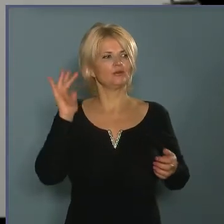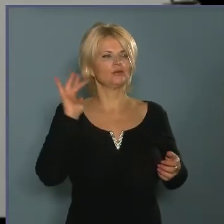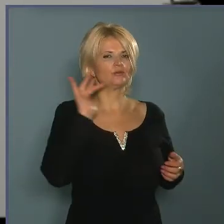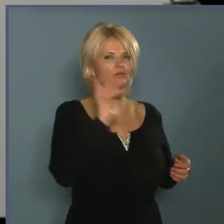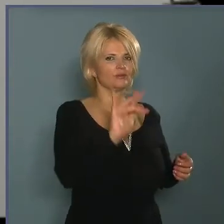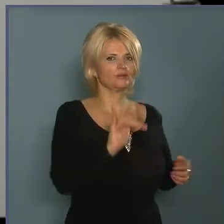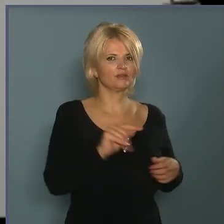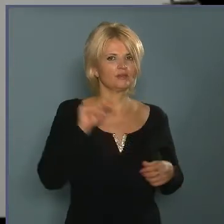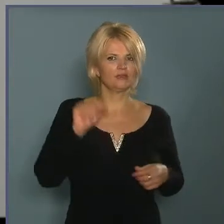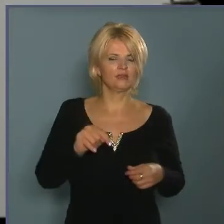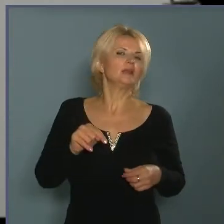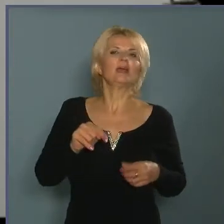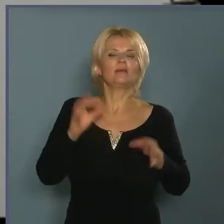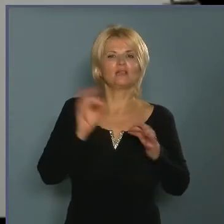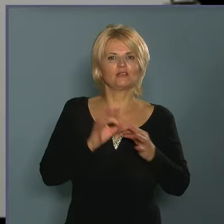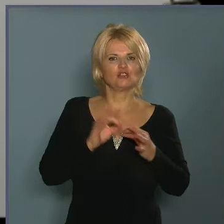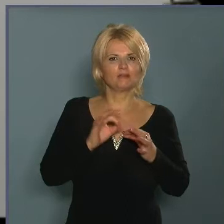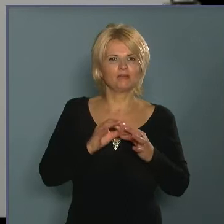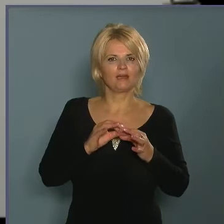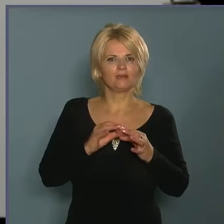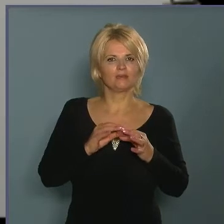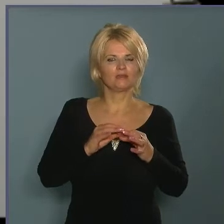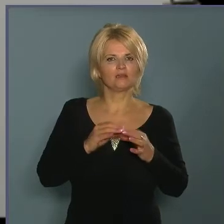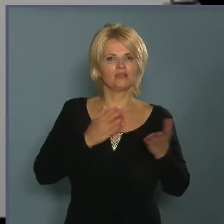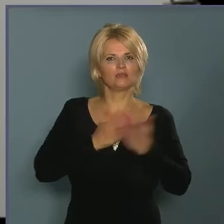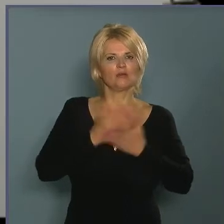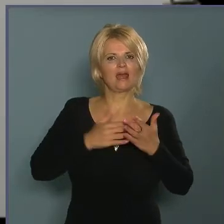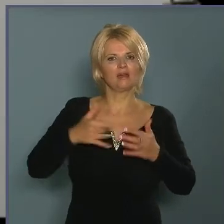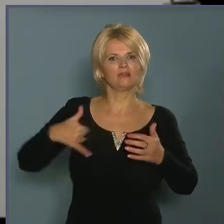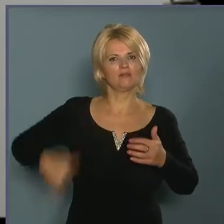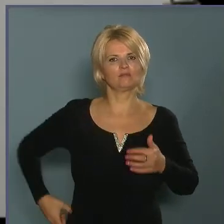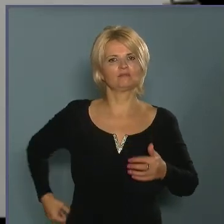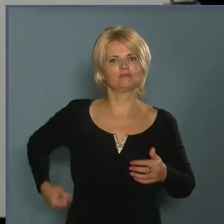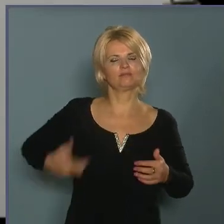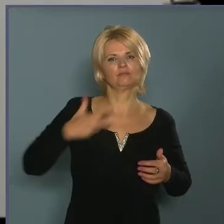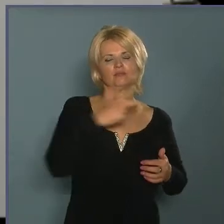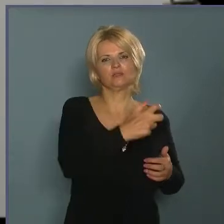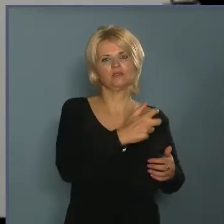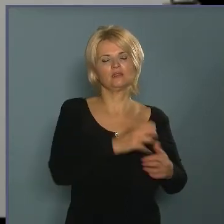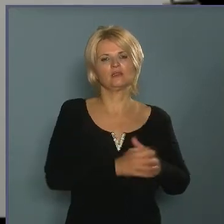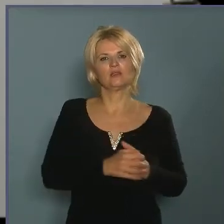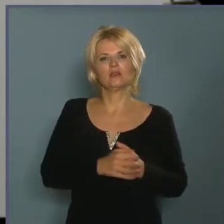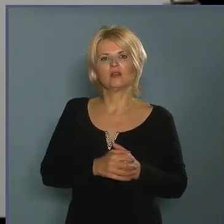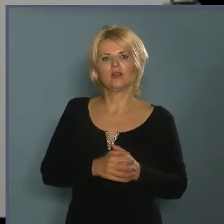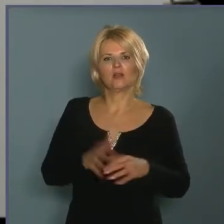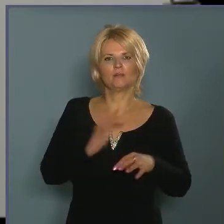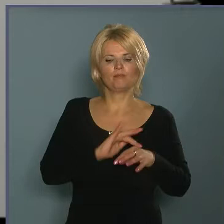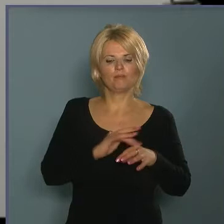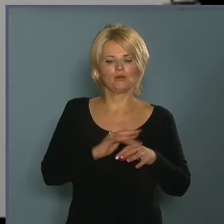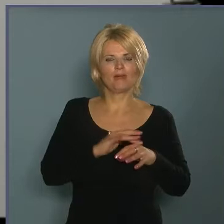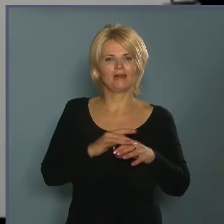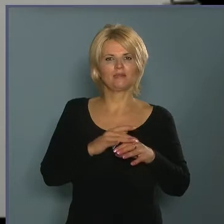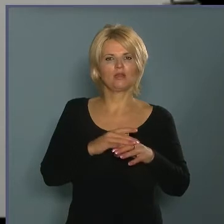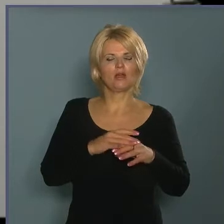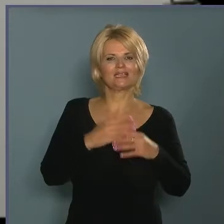ők ilyen ebben az esetben szintén elővették a szolgálti fegyverüket, és a tanult fogások alapján próbáltak a legyező irányba